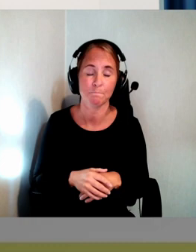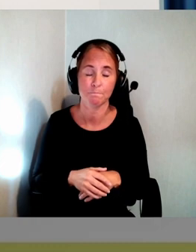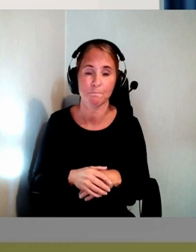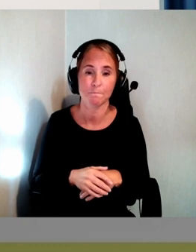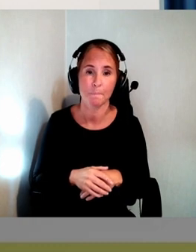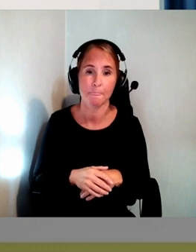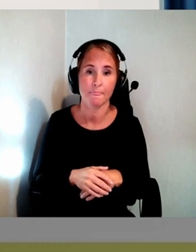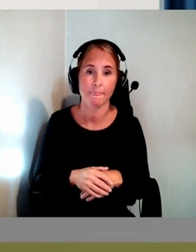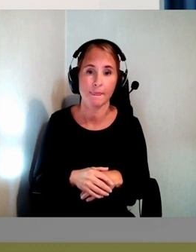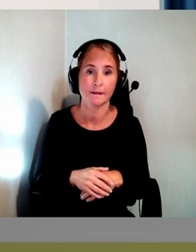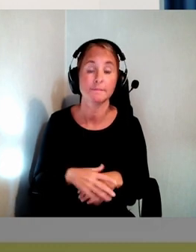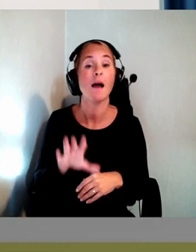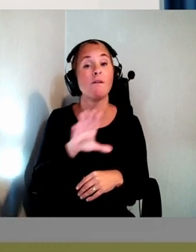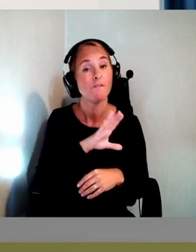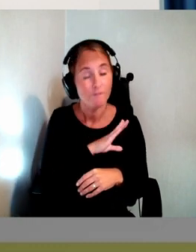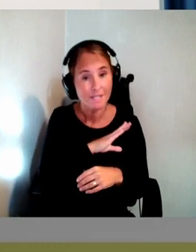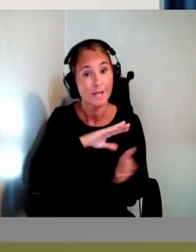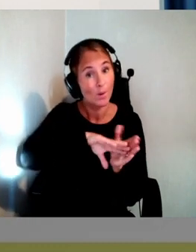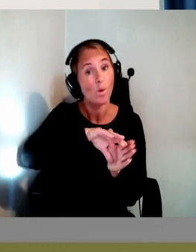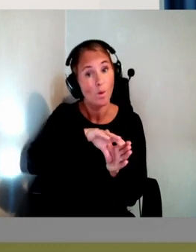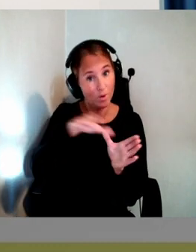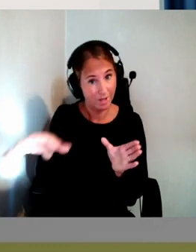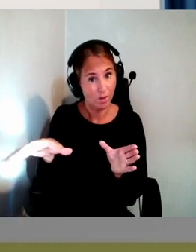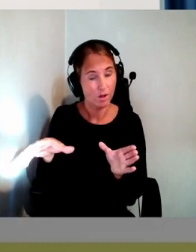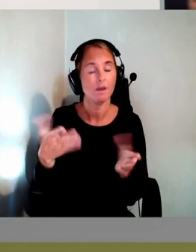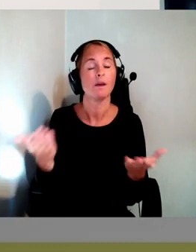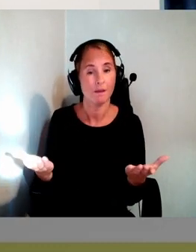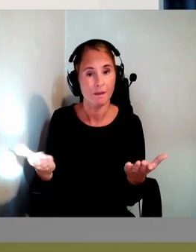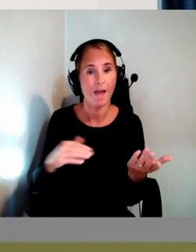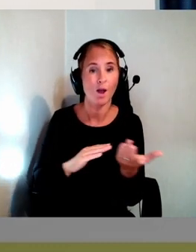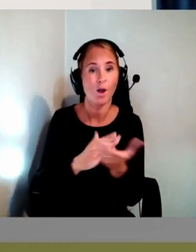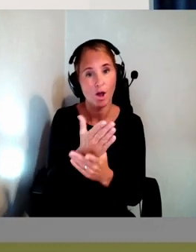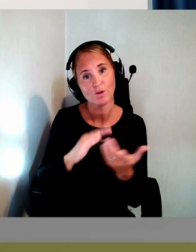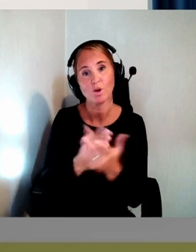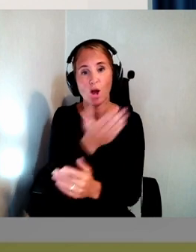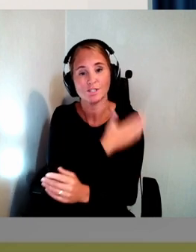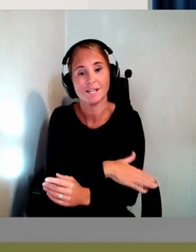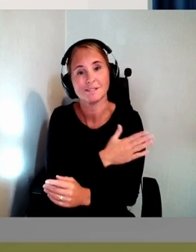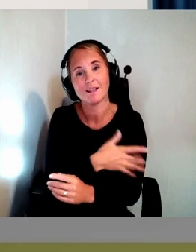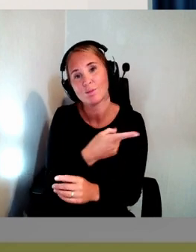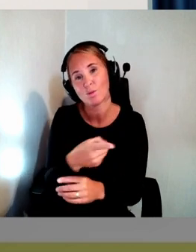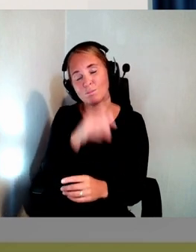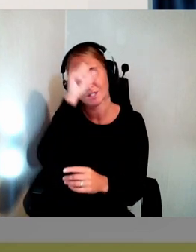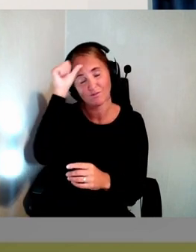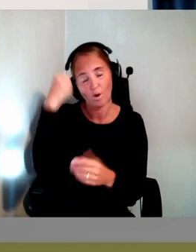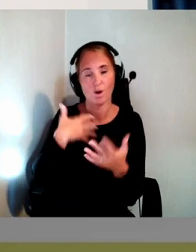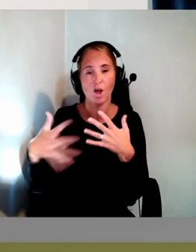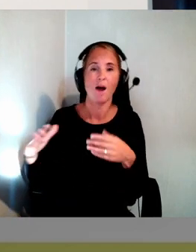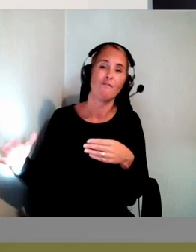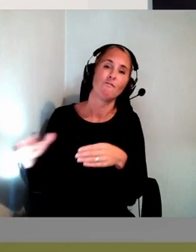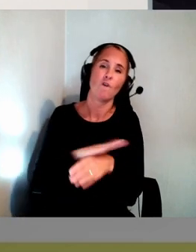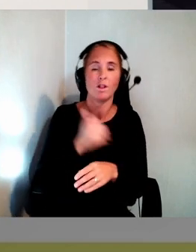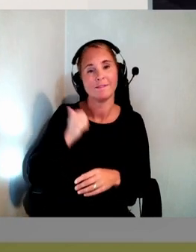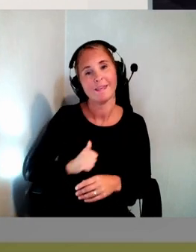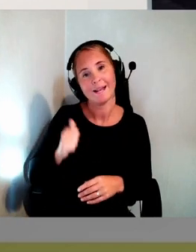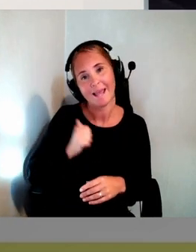Det finns dock en del undantag. Till exempel kartor och karttjänster. De är svåra att göra helt tillgängliga. Innehåll som